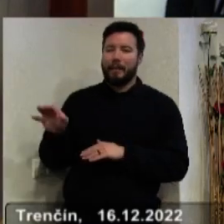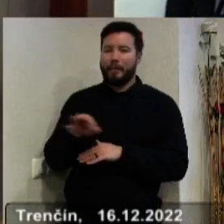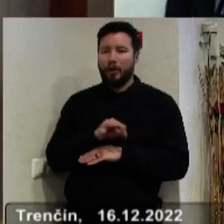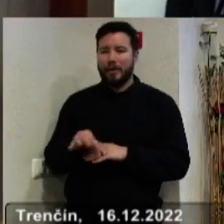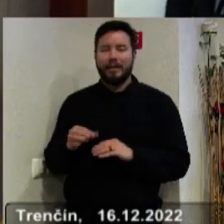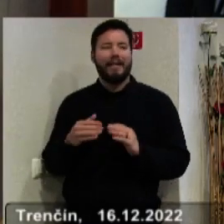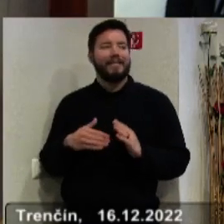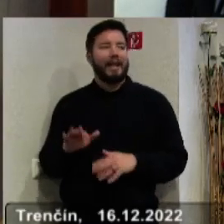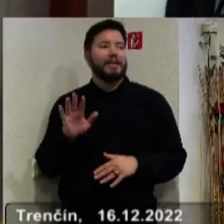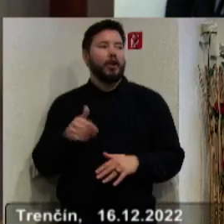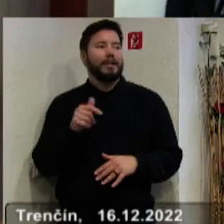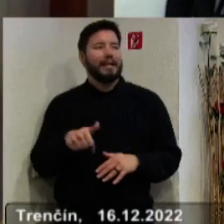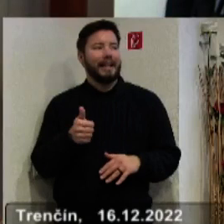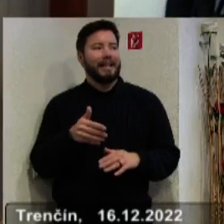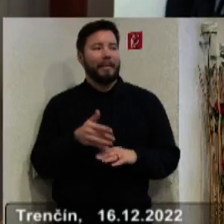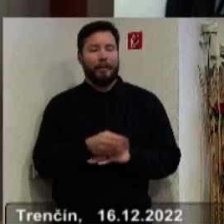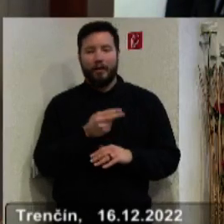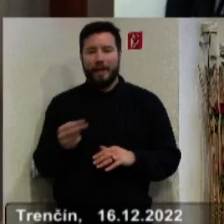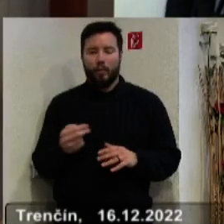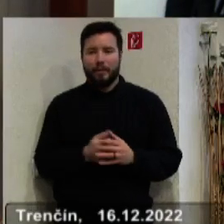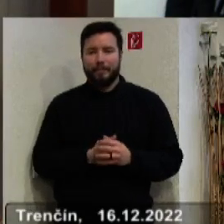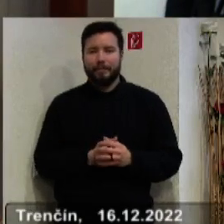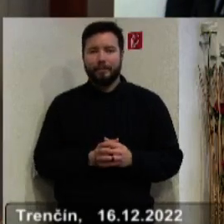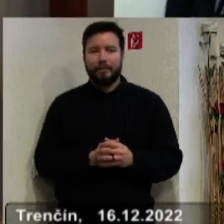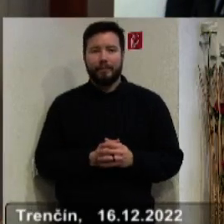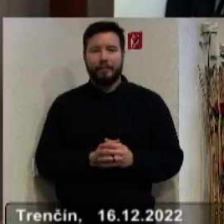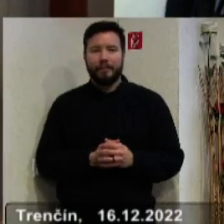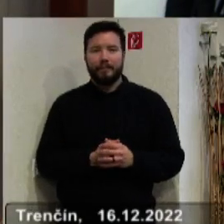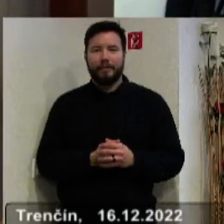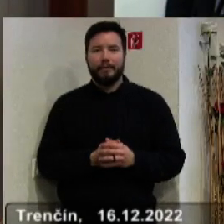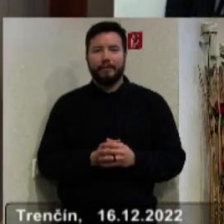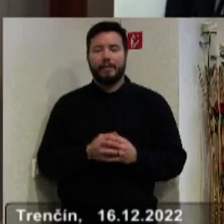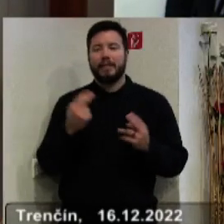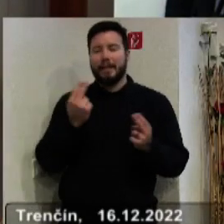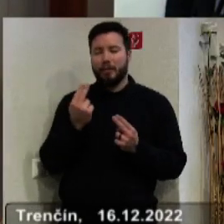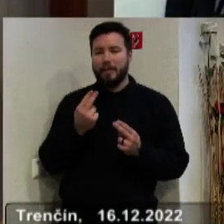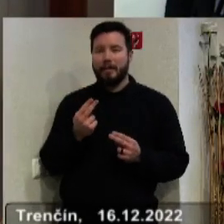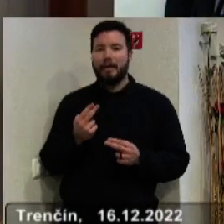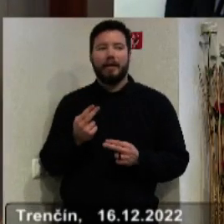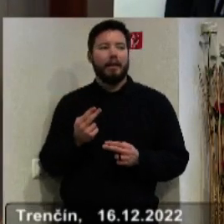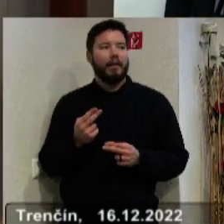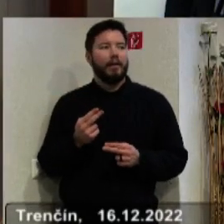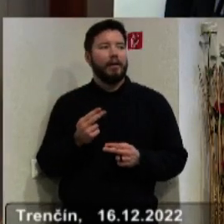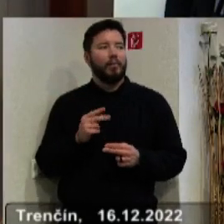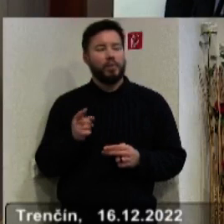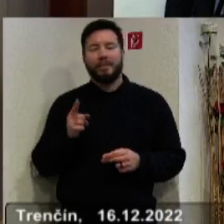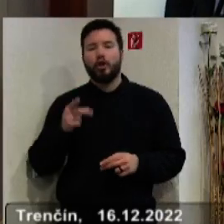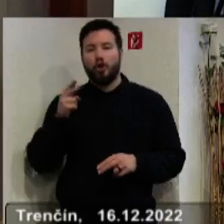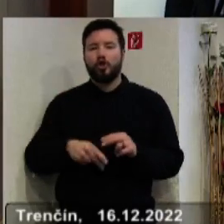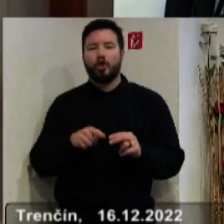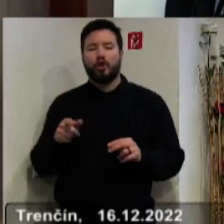viac ako 1,1 milióna EUR. Samozrejme aj pre tento projekt asi platí to, že musí byť im pláne do konca budúceho roka.